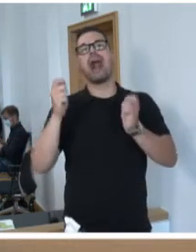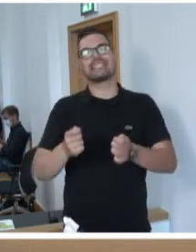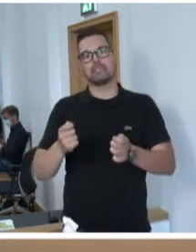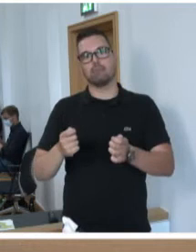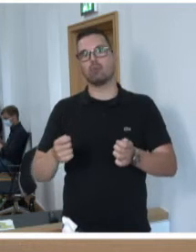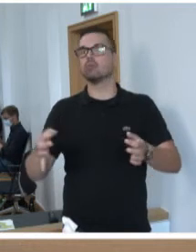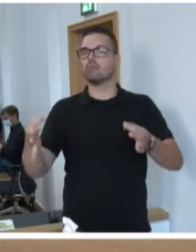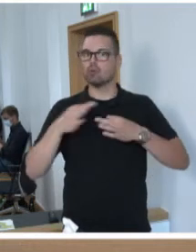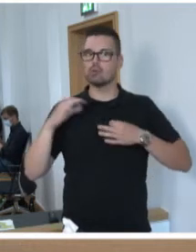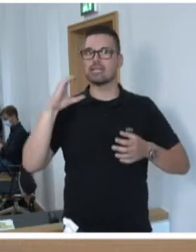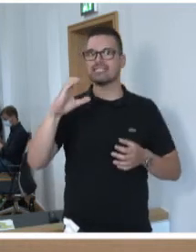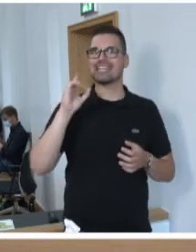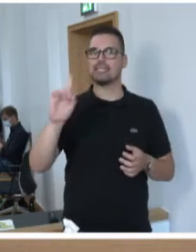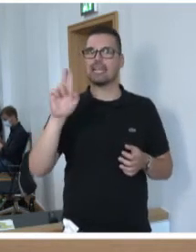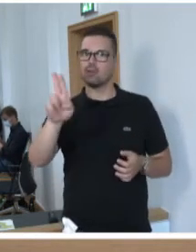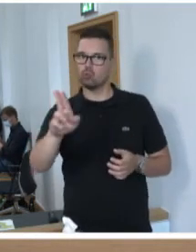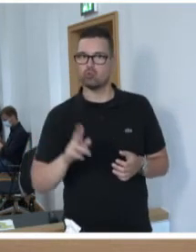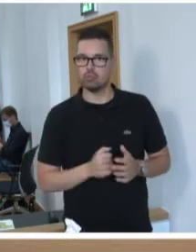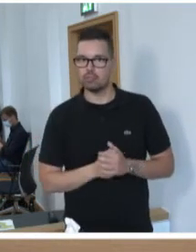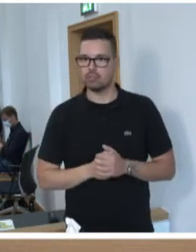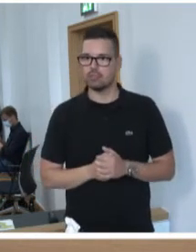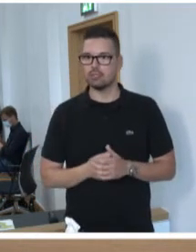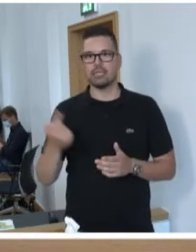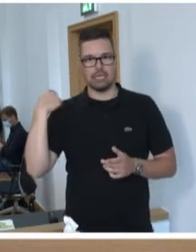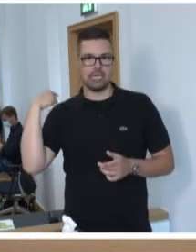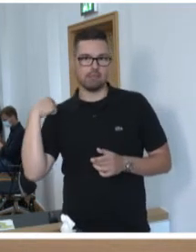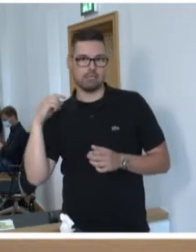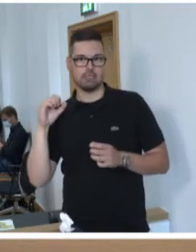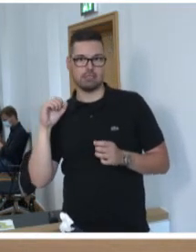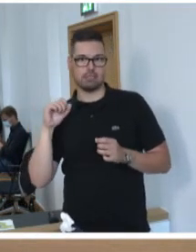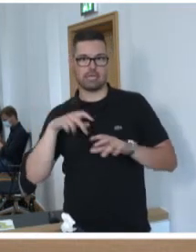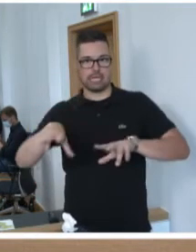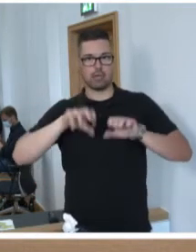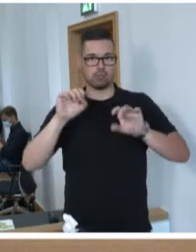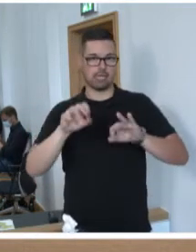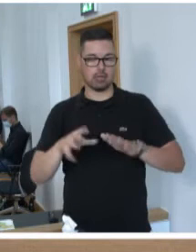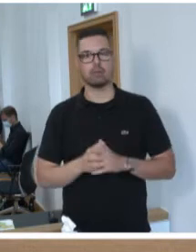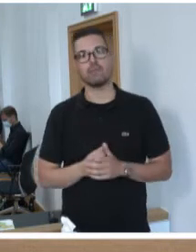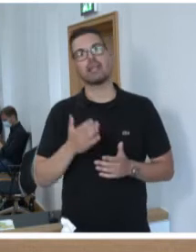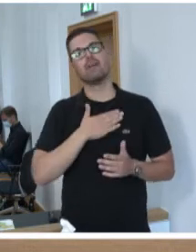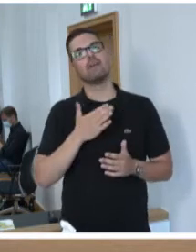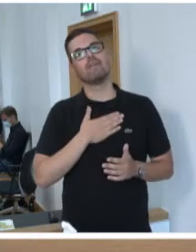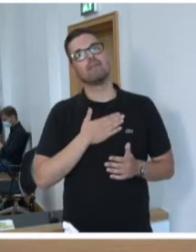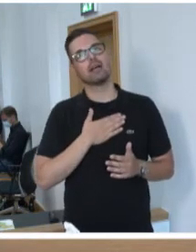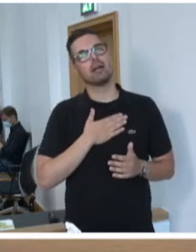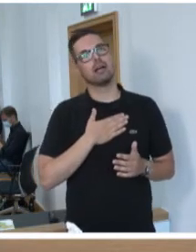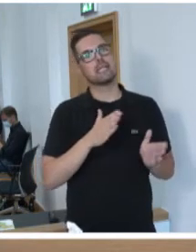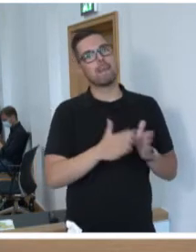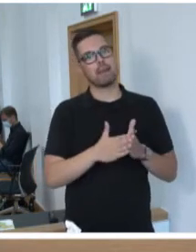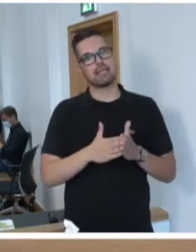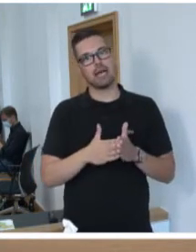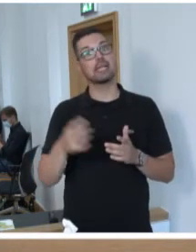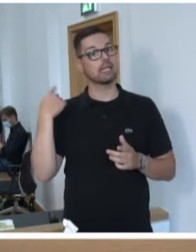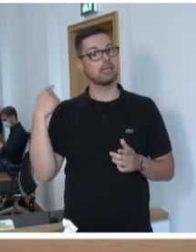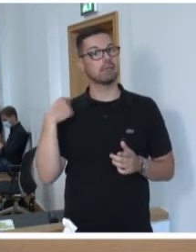für uns als CDU-Fraktion, das Sie in Ihrer Regierungserklärung ausgesprochen haben. Wir als Parlamentarier, und ich habe es eben bewusst